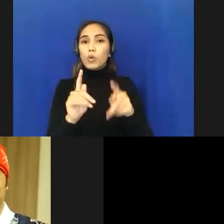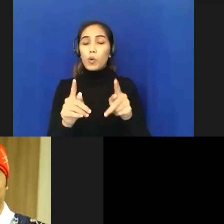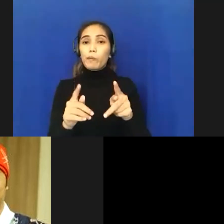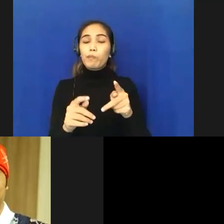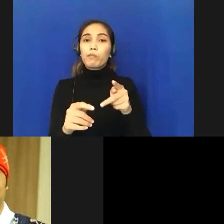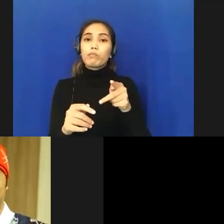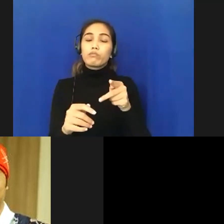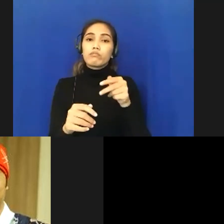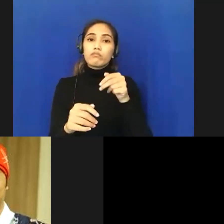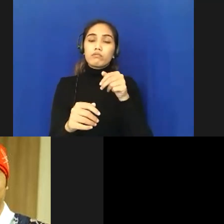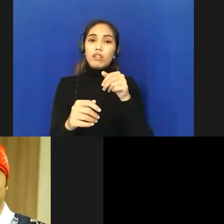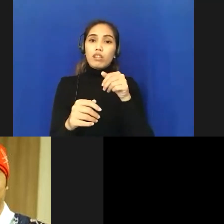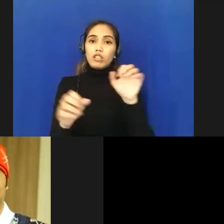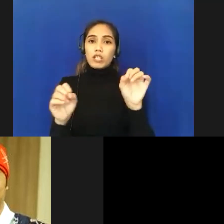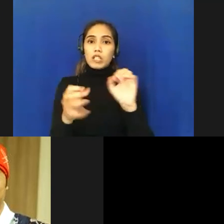terjadi